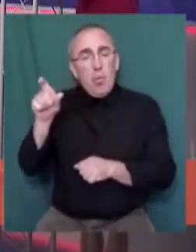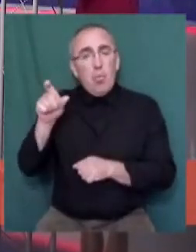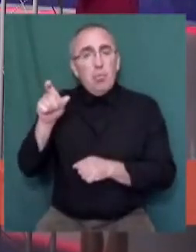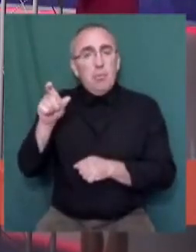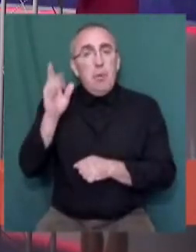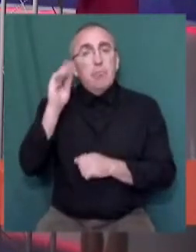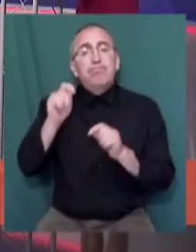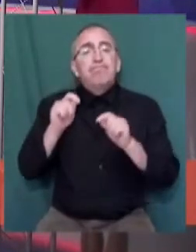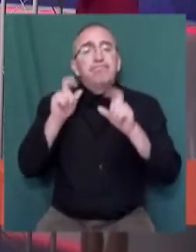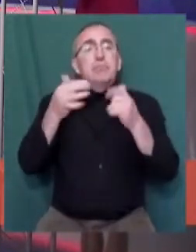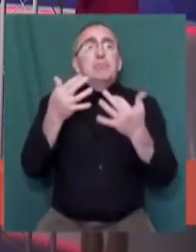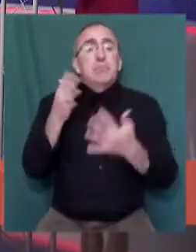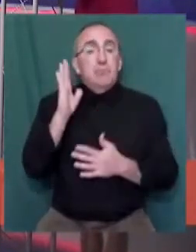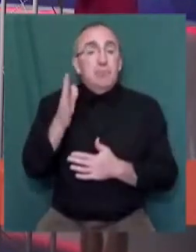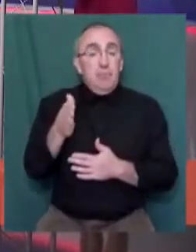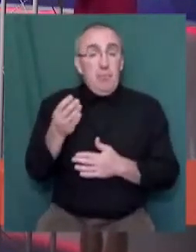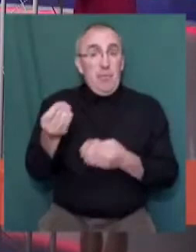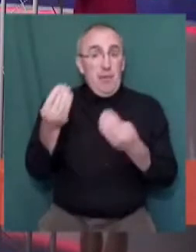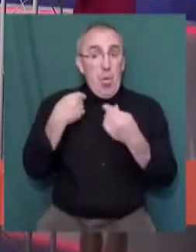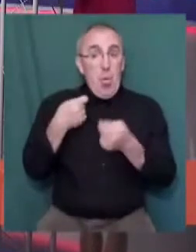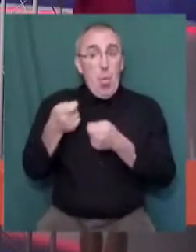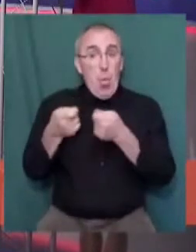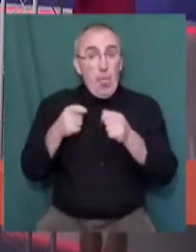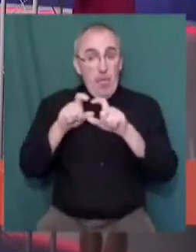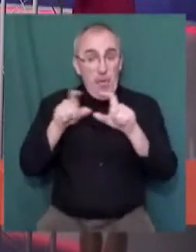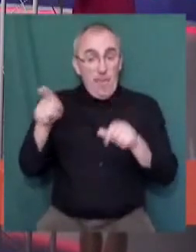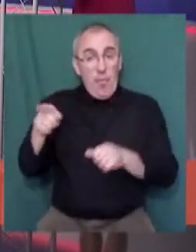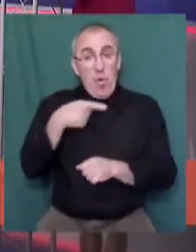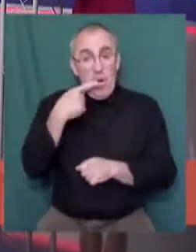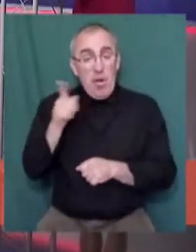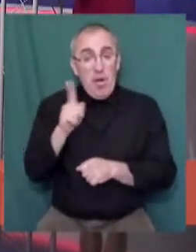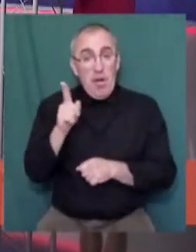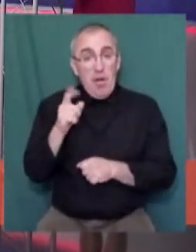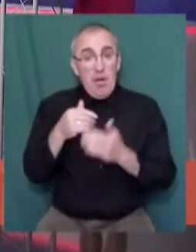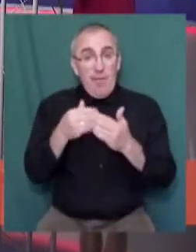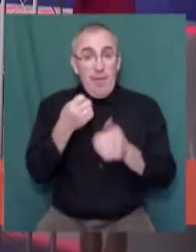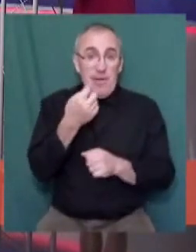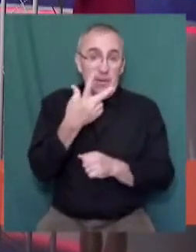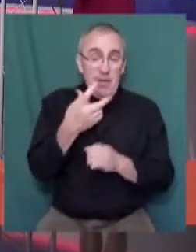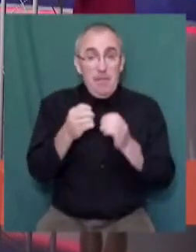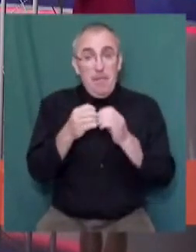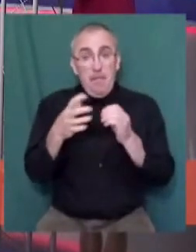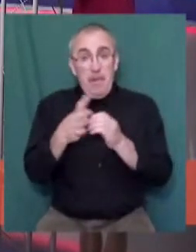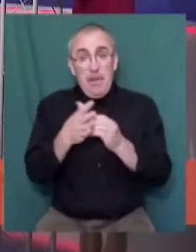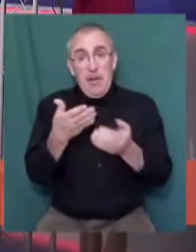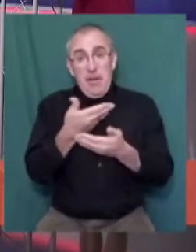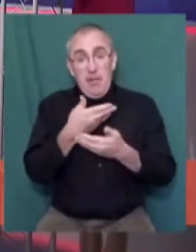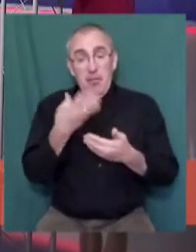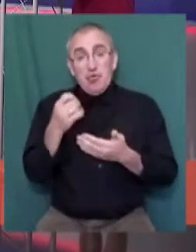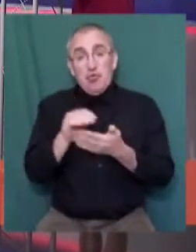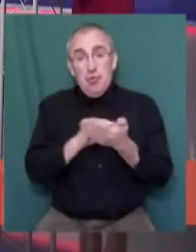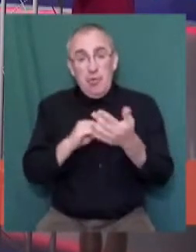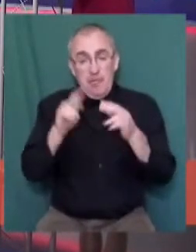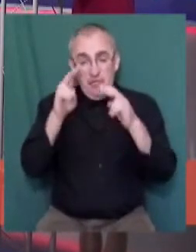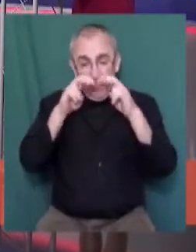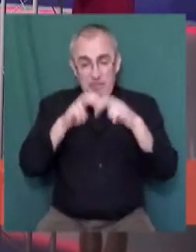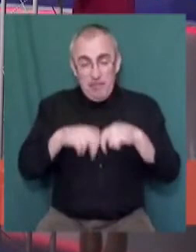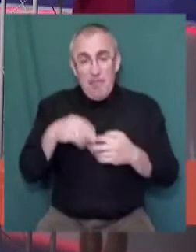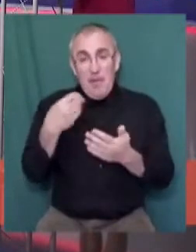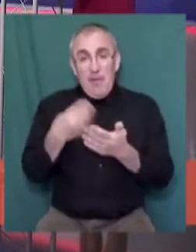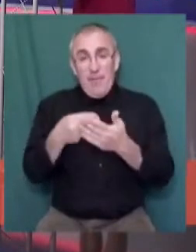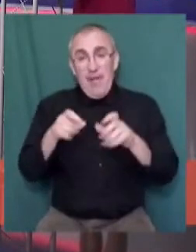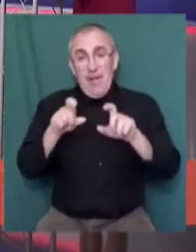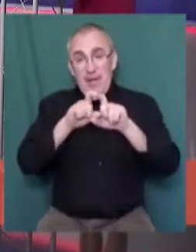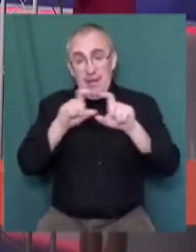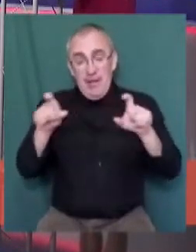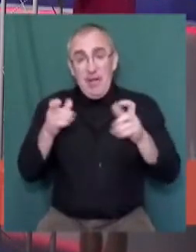Те, що мені дало управління, вони казали, що від 13 до 15, ми ще раз перевірили фінансовим департаментом і